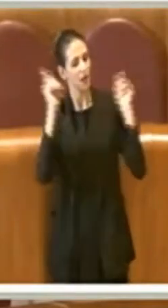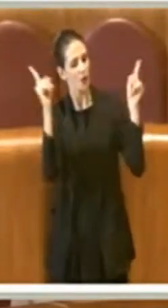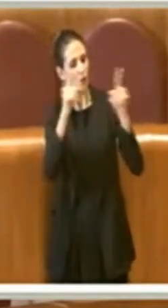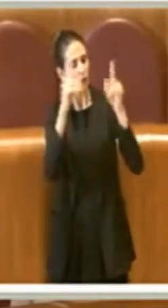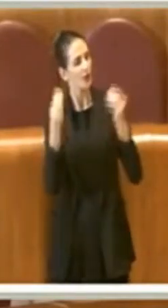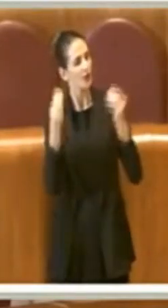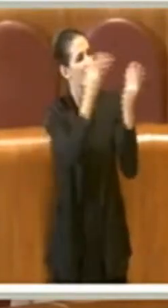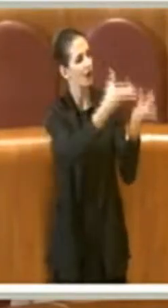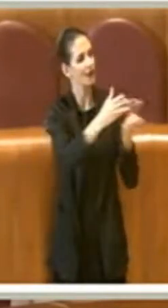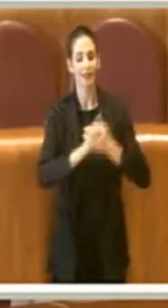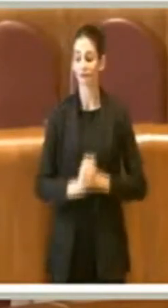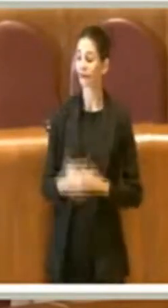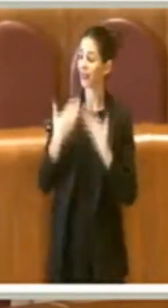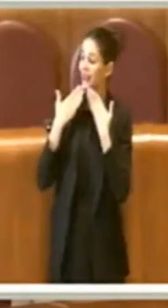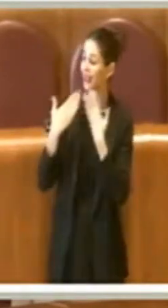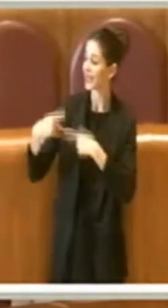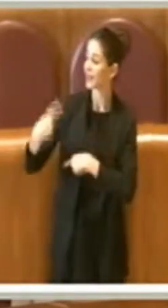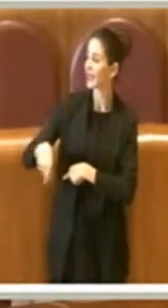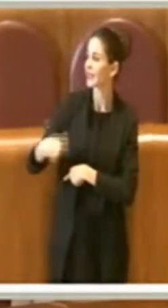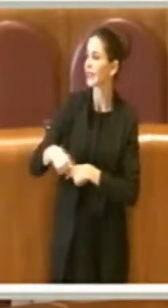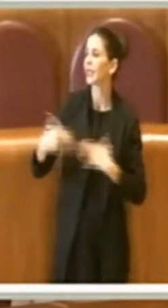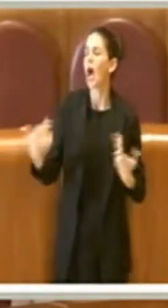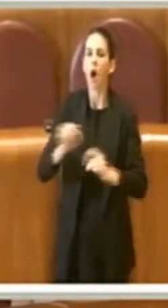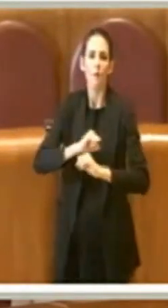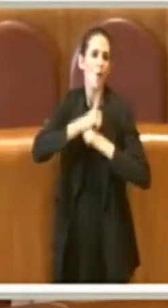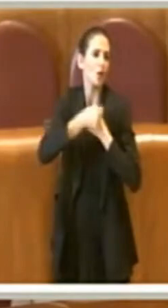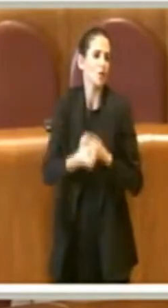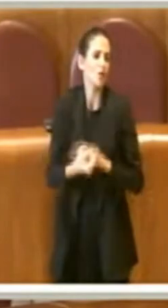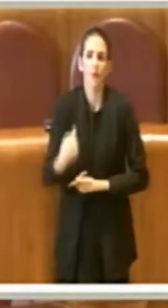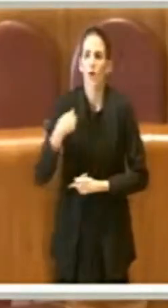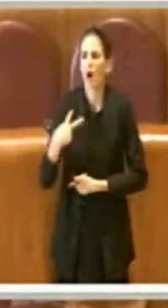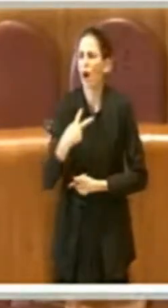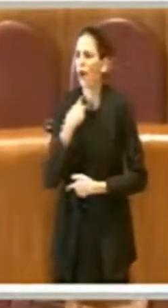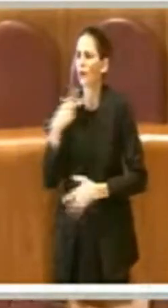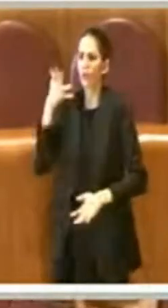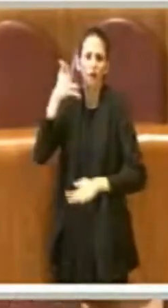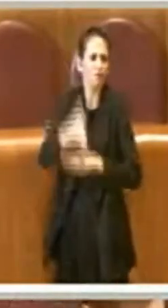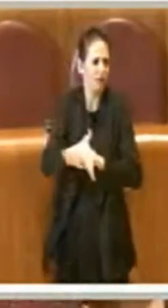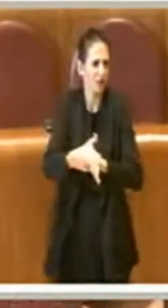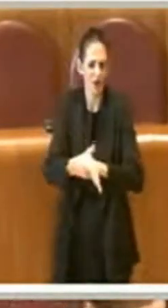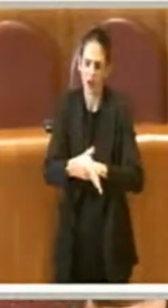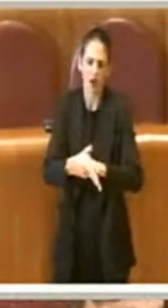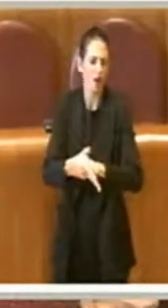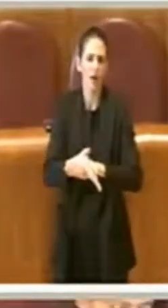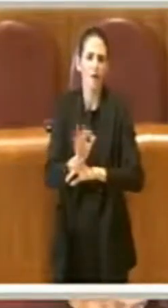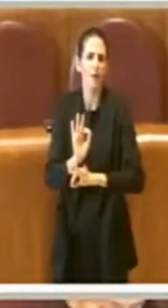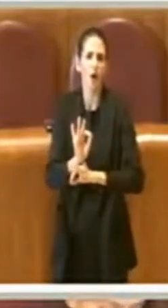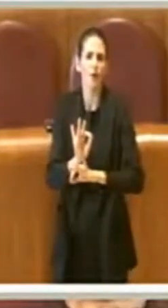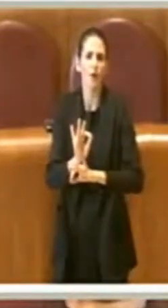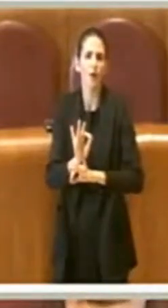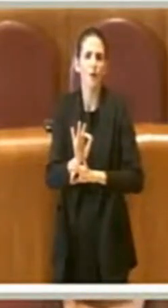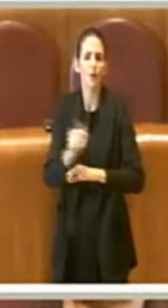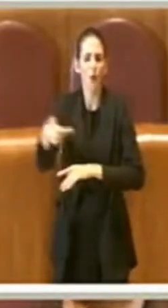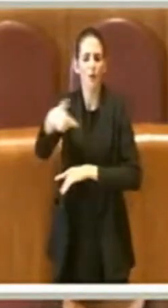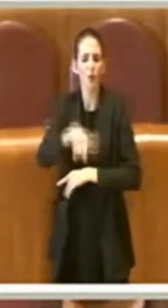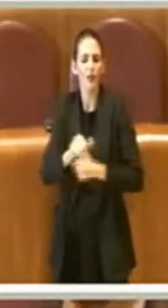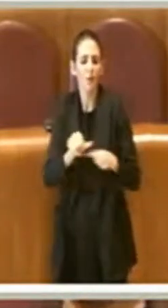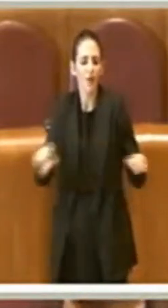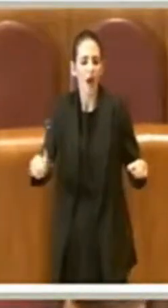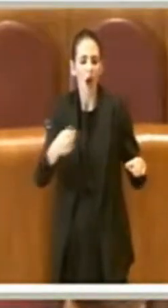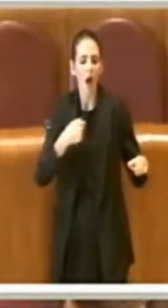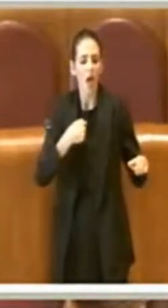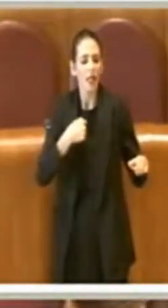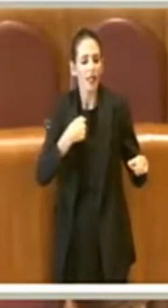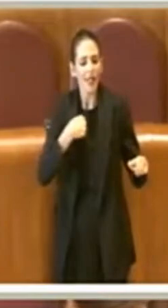Grazie Presidente. Purtroppo devo intervenire per un motivo fondamentale. Io sono un amante